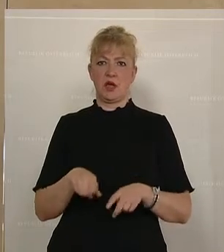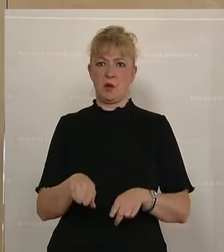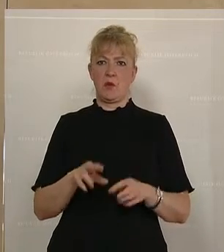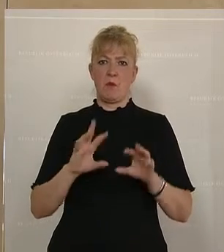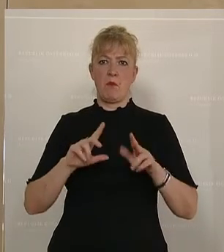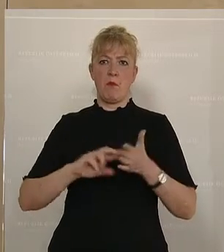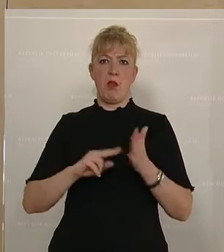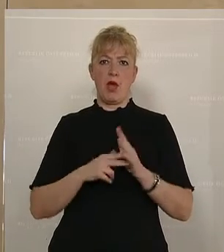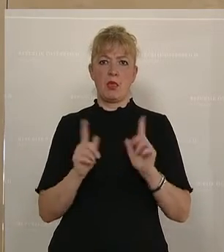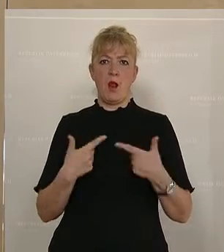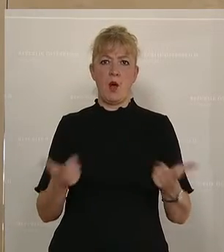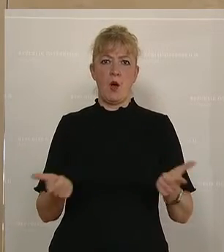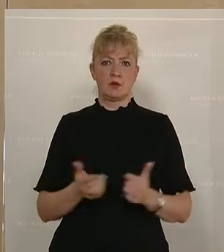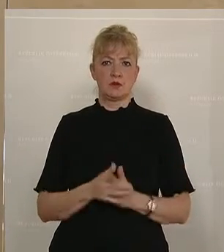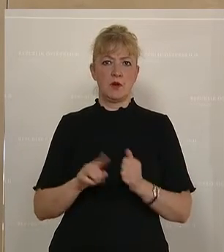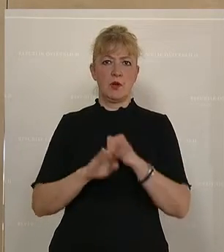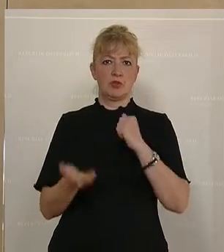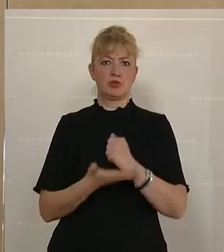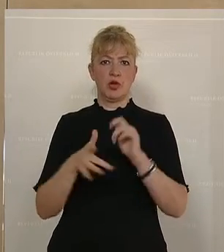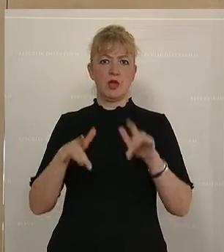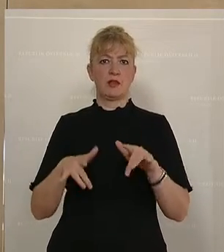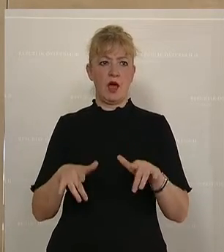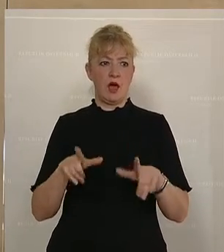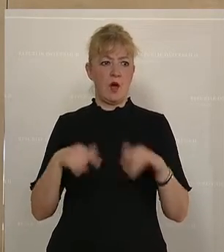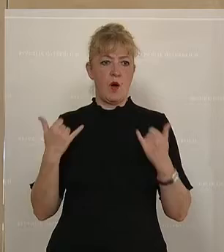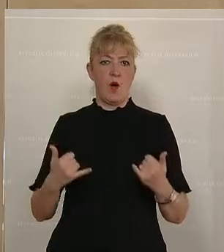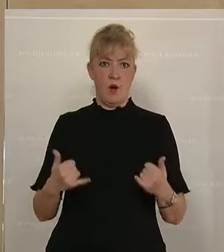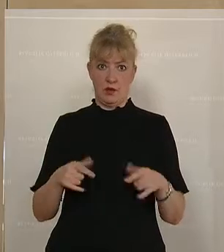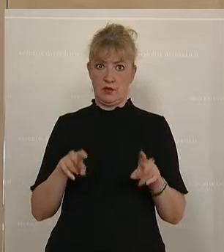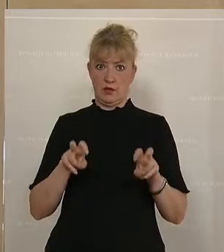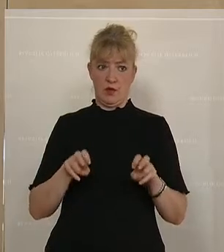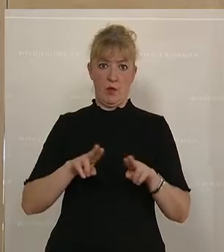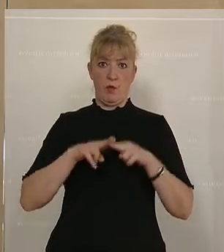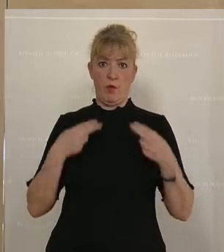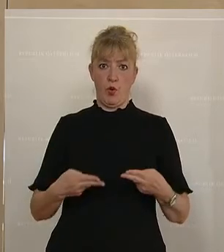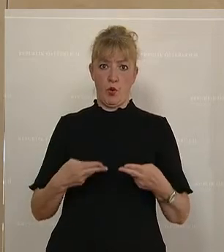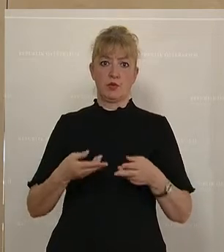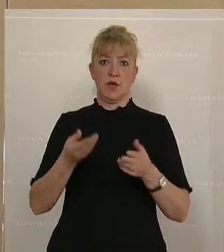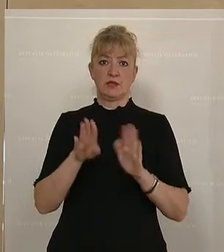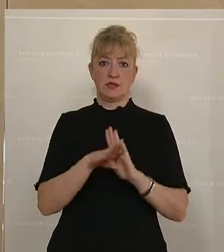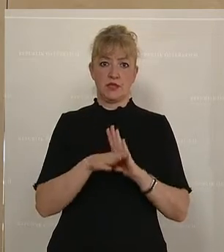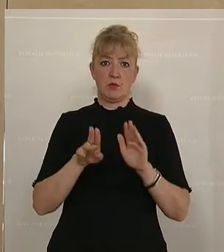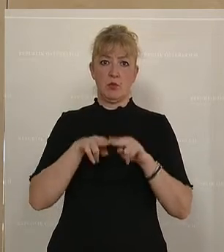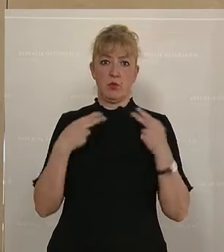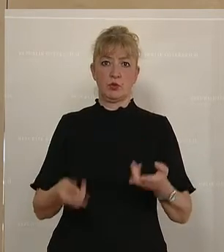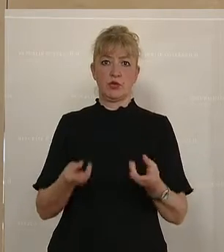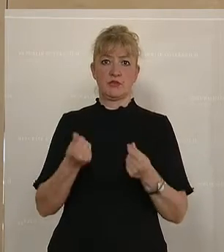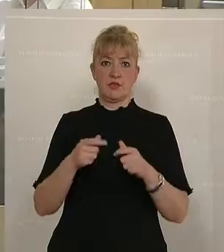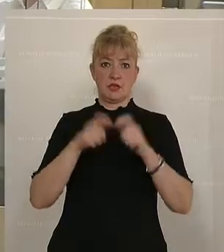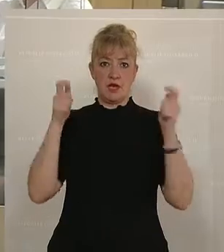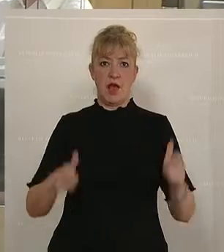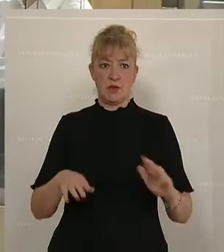Die hat der Potsche erstellt. Es geht ja heute um das Bundesfinanzgesetz und Bundesfinanzrahmengesetz. Vor fünf